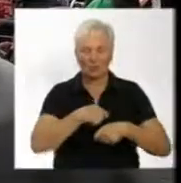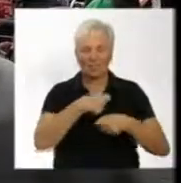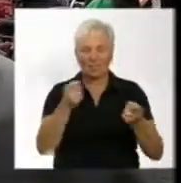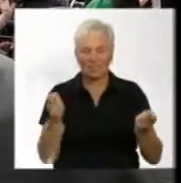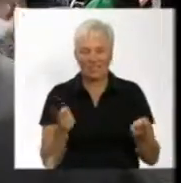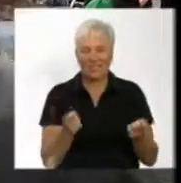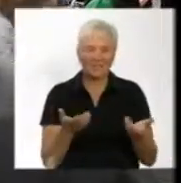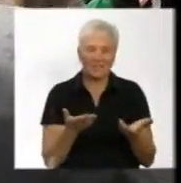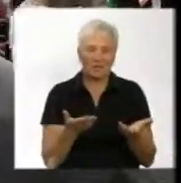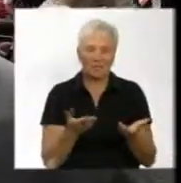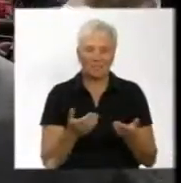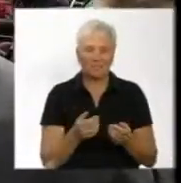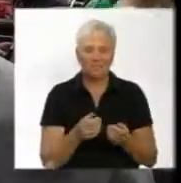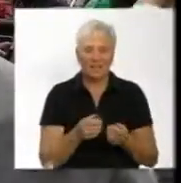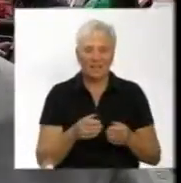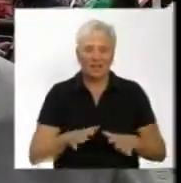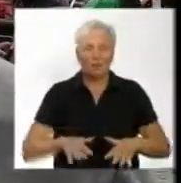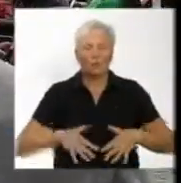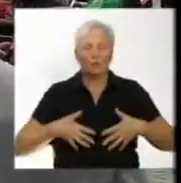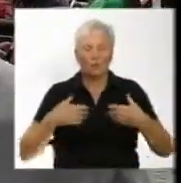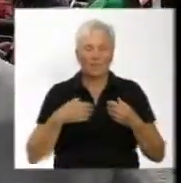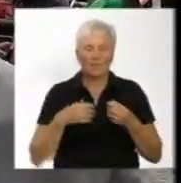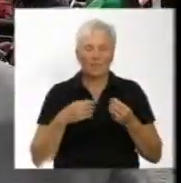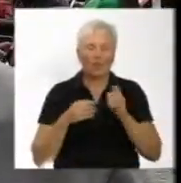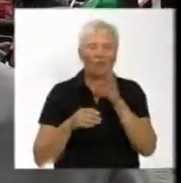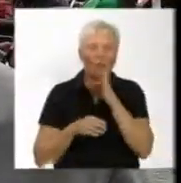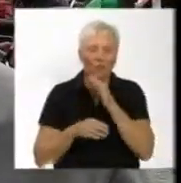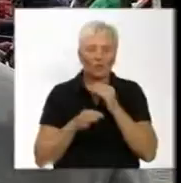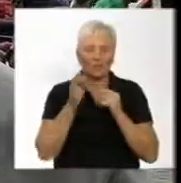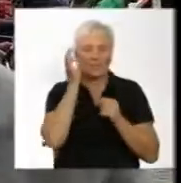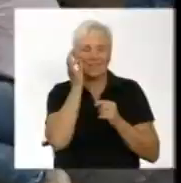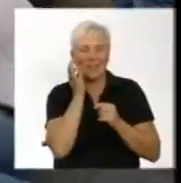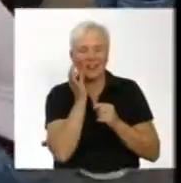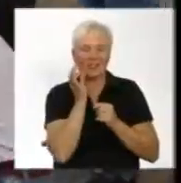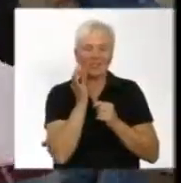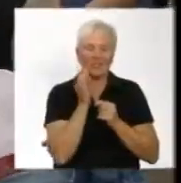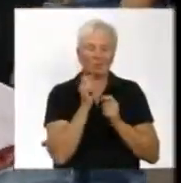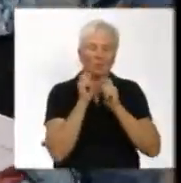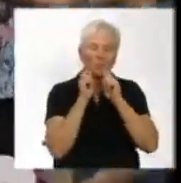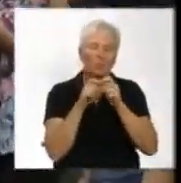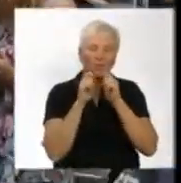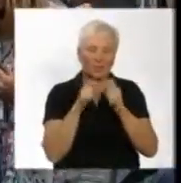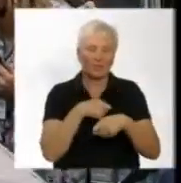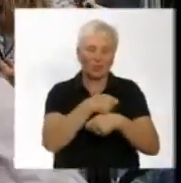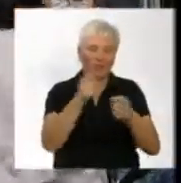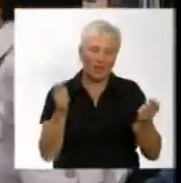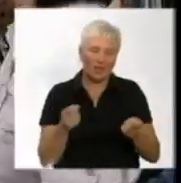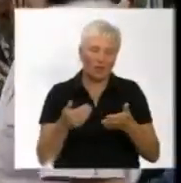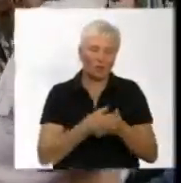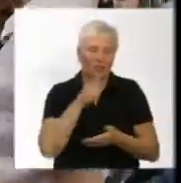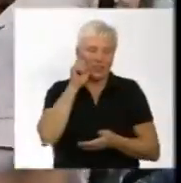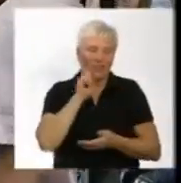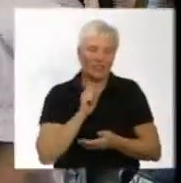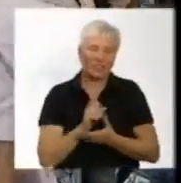кафе, підгожники будуть, водичка і сувенірна продукція. Олена Карбівська, Відемир Черніков, новини на